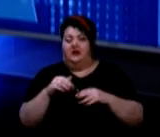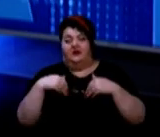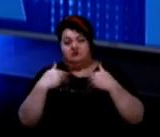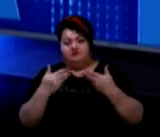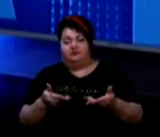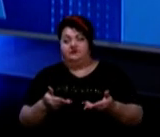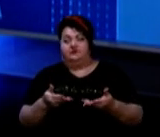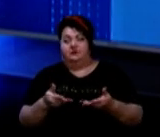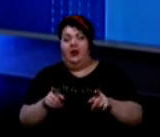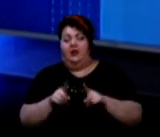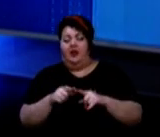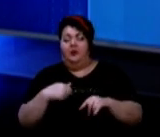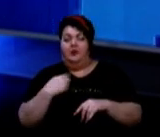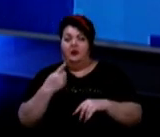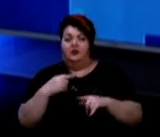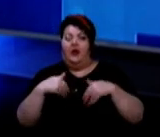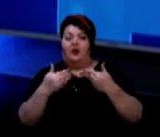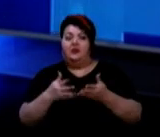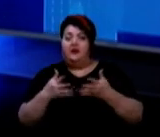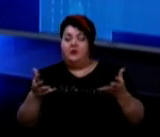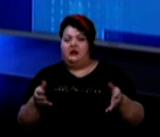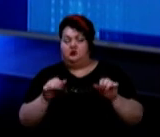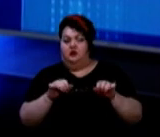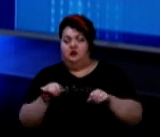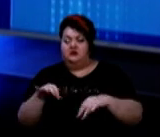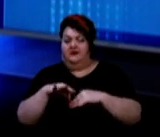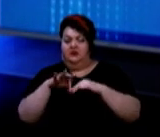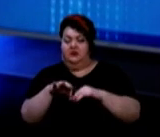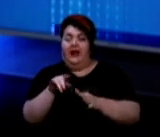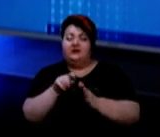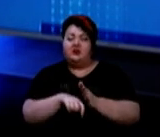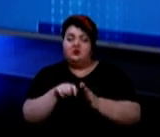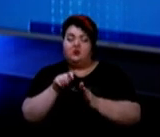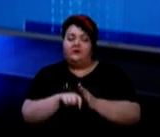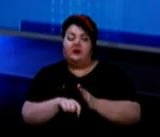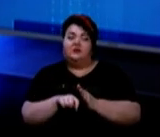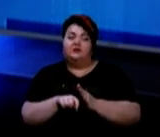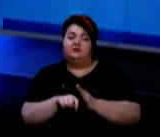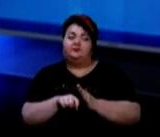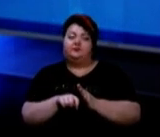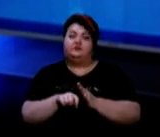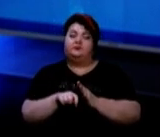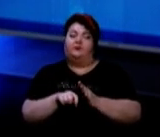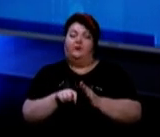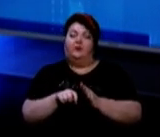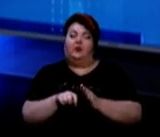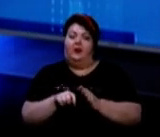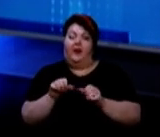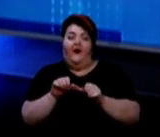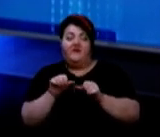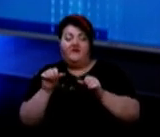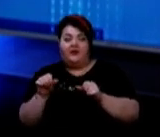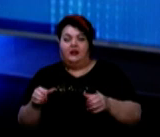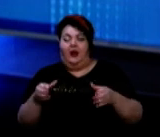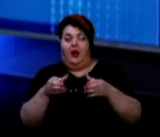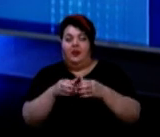як це вже ми говорили, дасть більшу можливість зіснити тестувань виділених категорій людей,